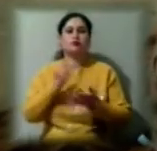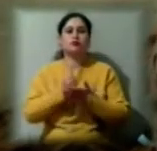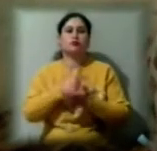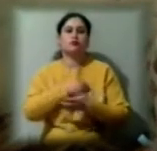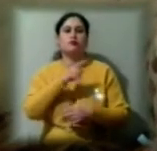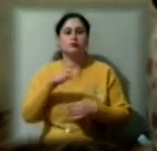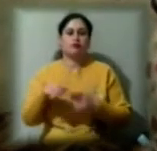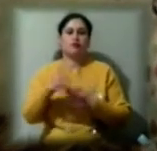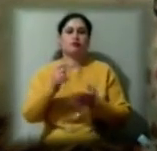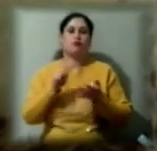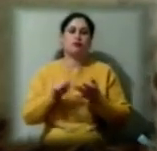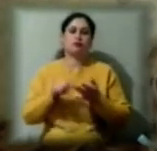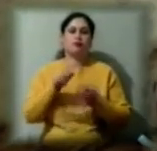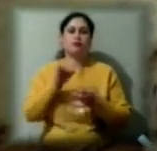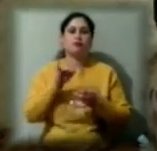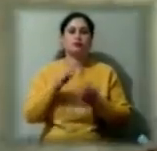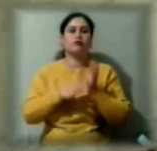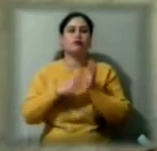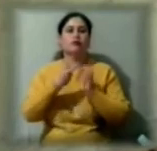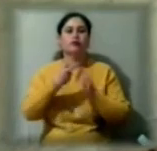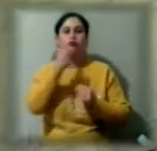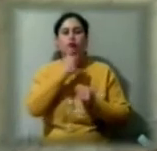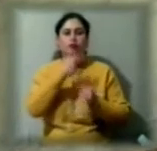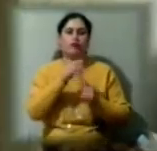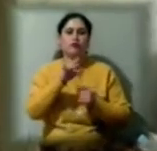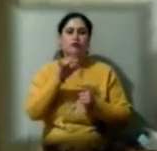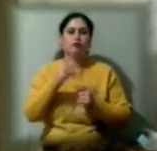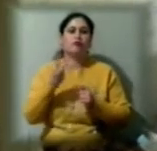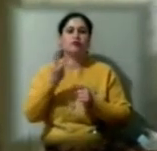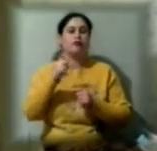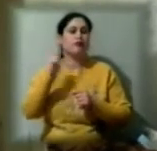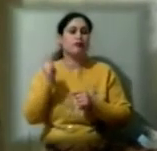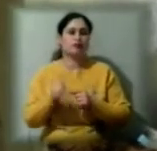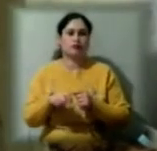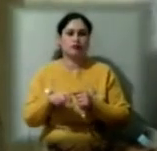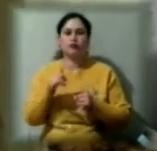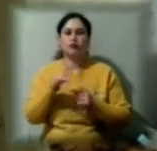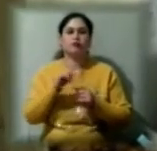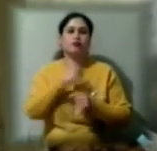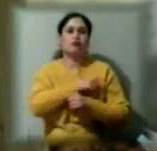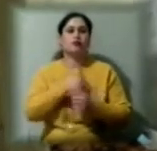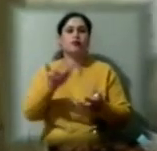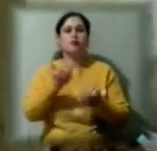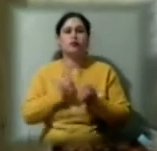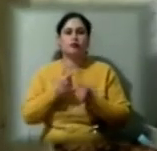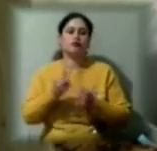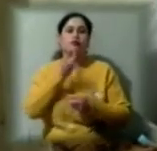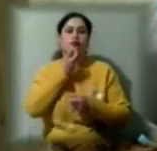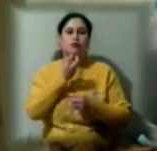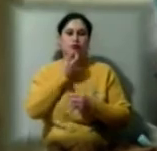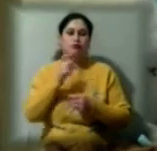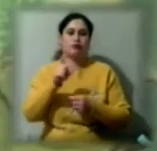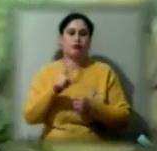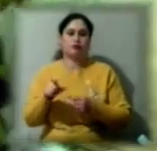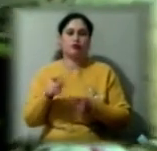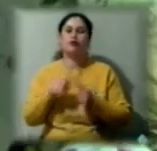Вірючму 92 роки. Вона ветеранка Другої світової війни. Лікарів жінка зустрічає з усмішкою. Говорить, на їх